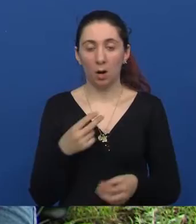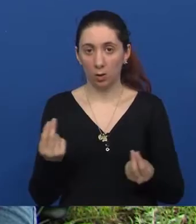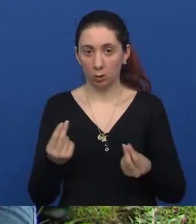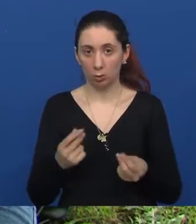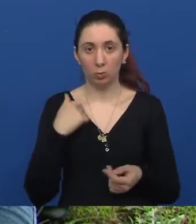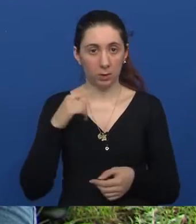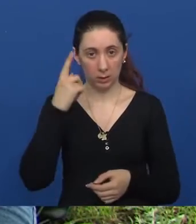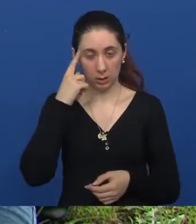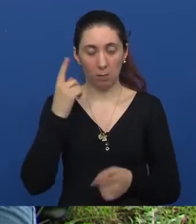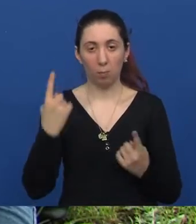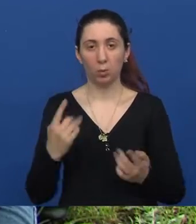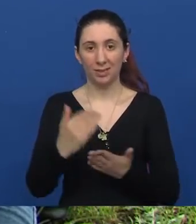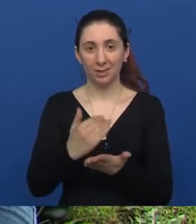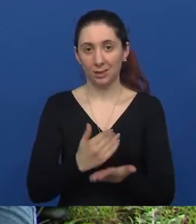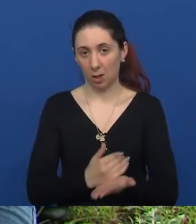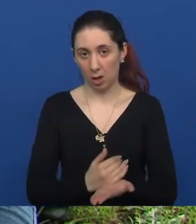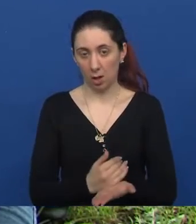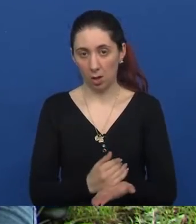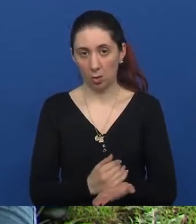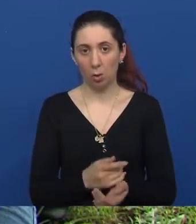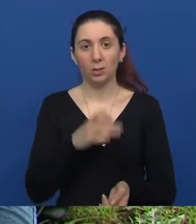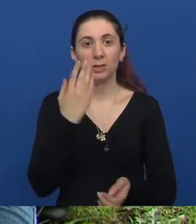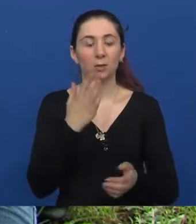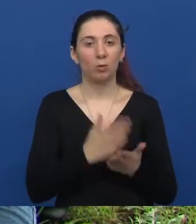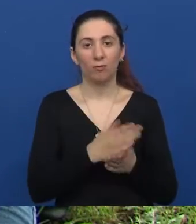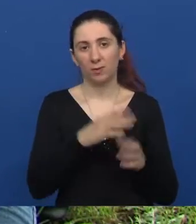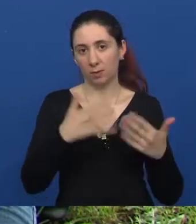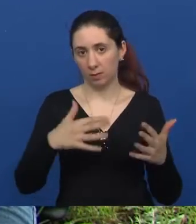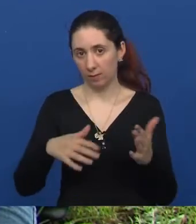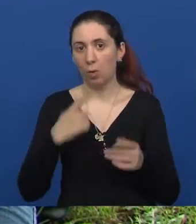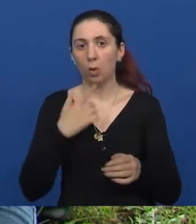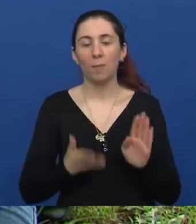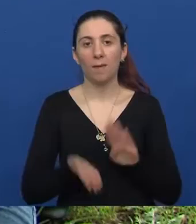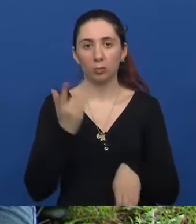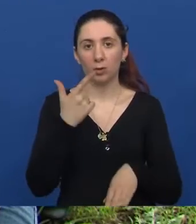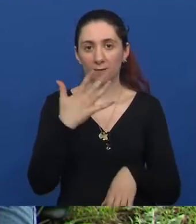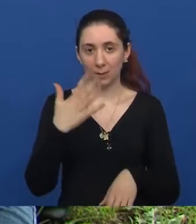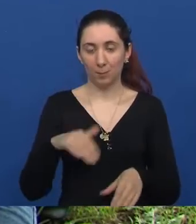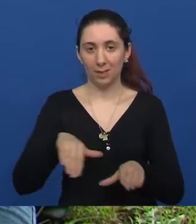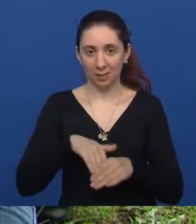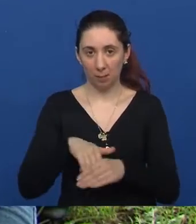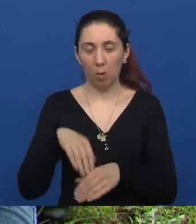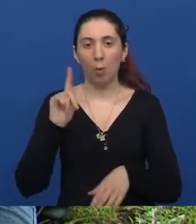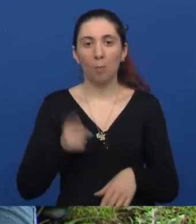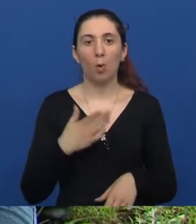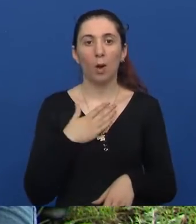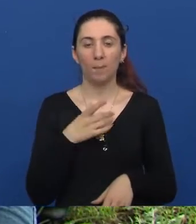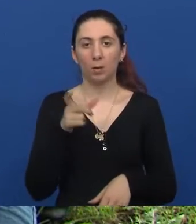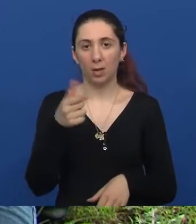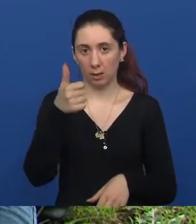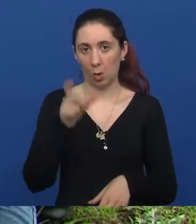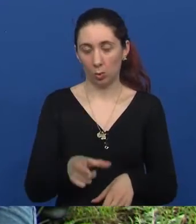postoje zakonske odredbe da bi svaka tvrtka sa više od 25 zaposlenih trebala imati osobu sa